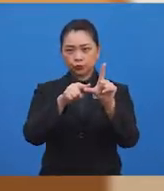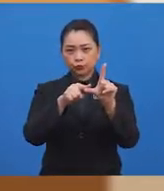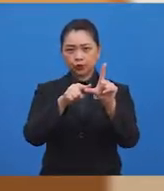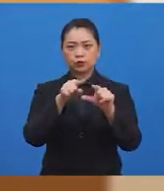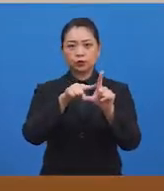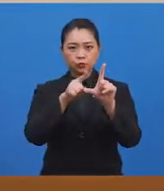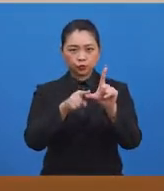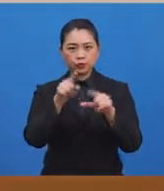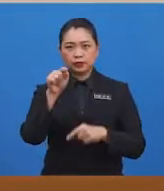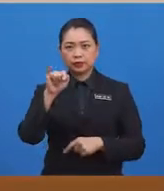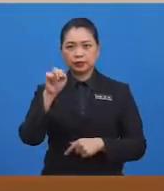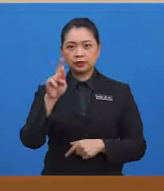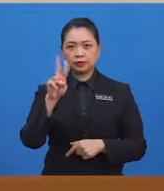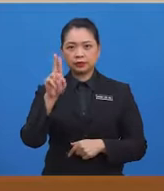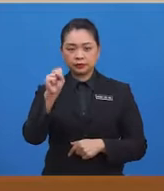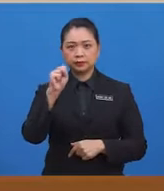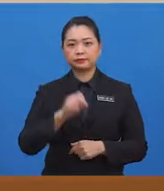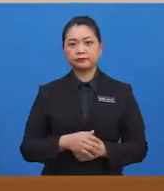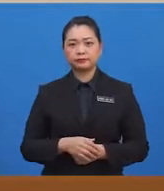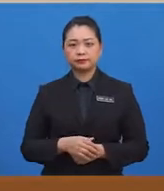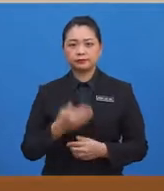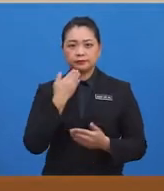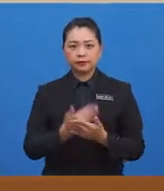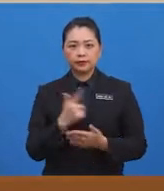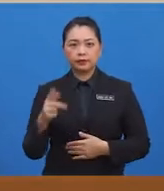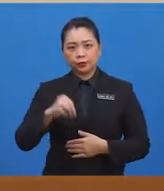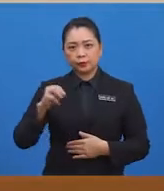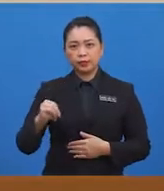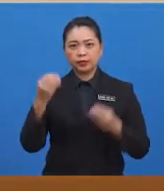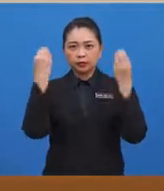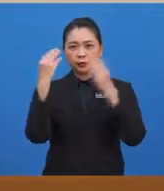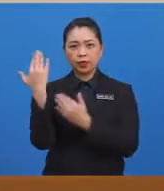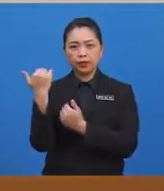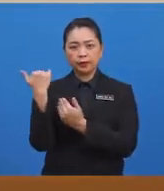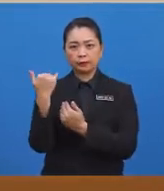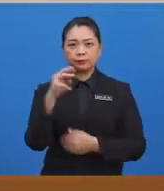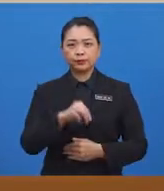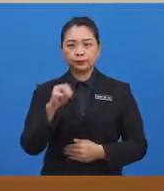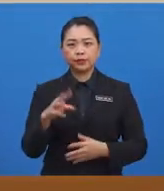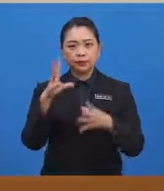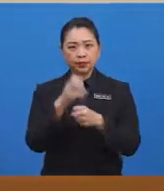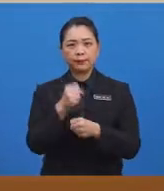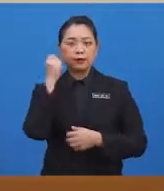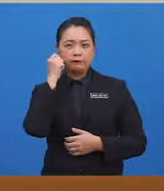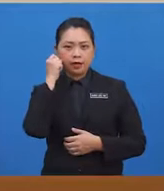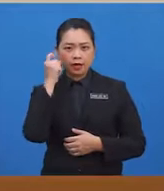sudut tirus. Baiklah, murid-murid. Cikgu harap murid-murid dapat